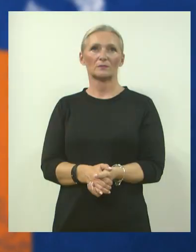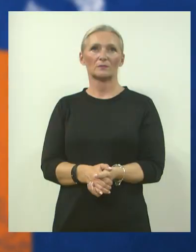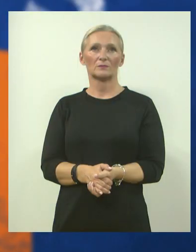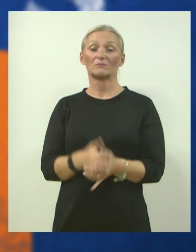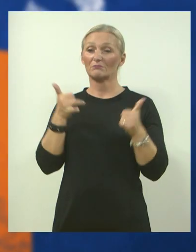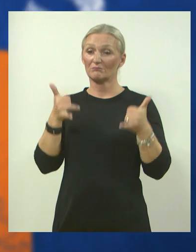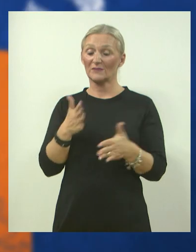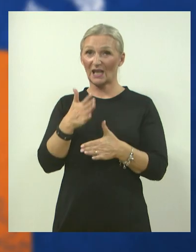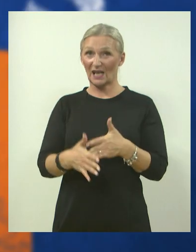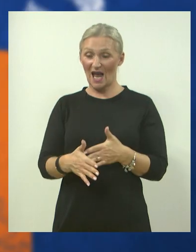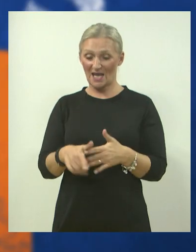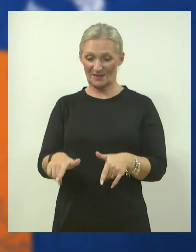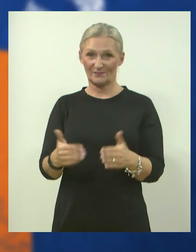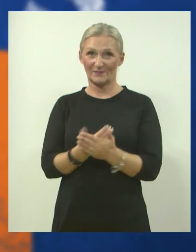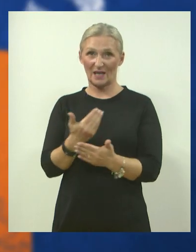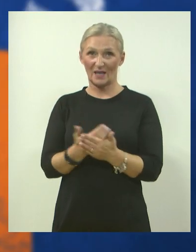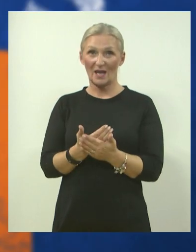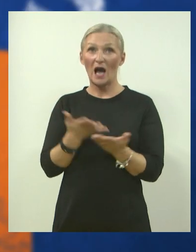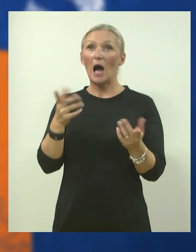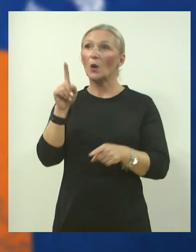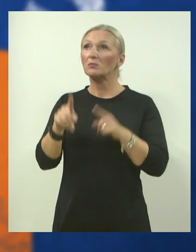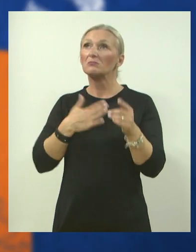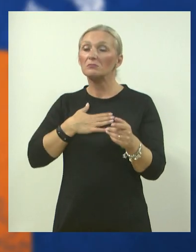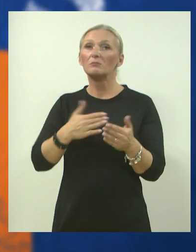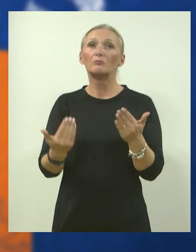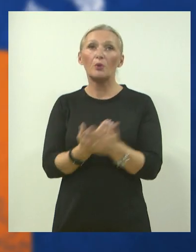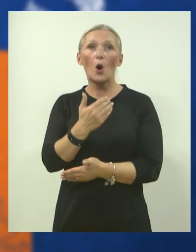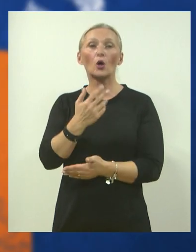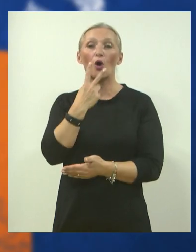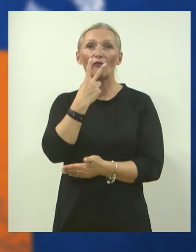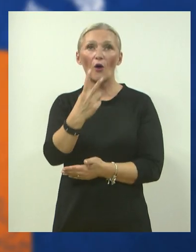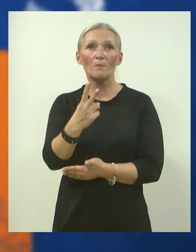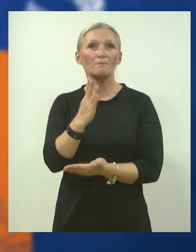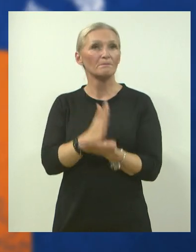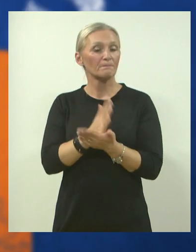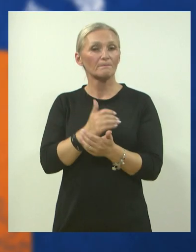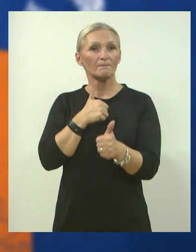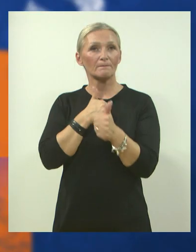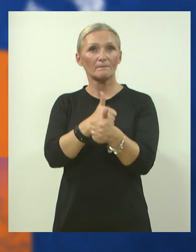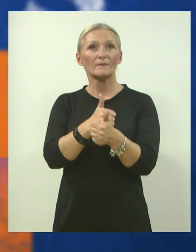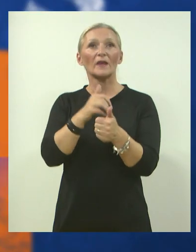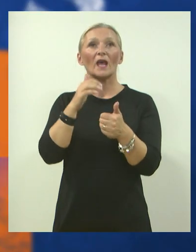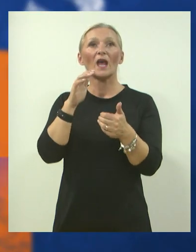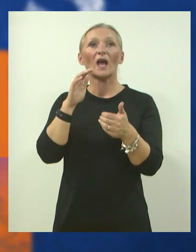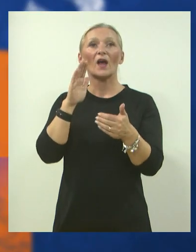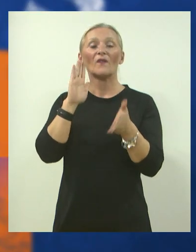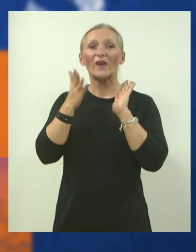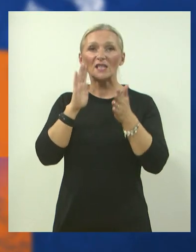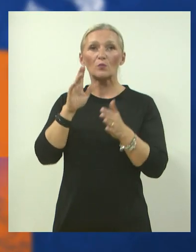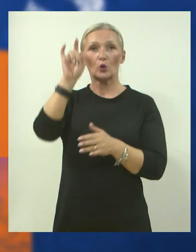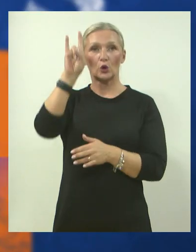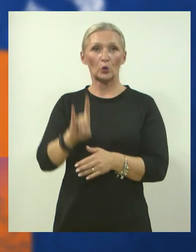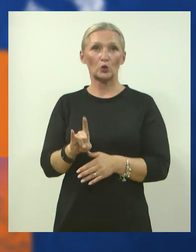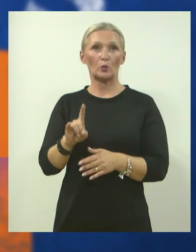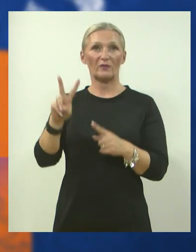Došli smo do kraja današnje emisije. Ako neki od priloga želite pogledati ponovno, svakako nas zapretite na Facebook stranici i YouTube